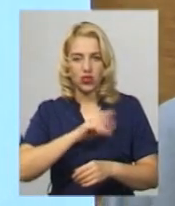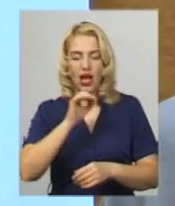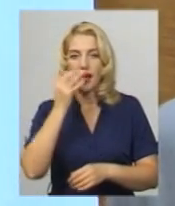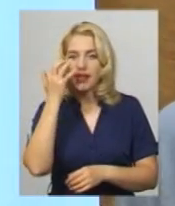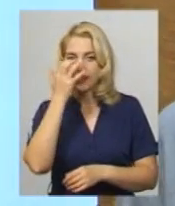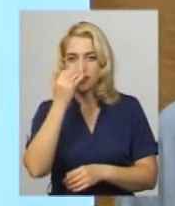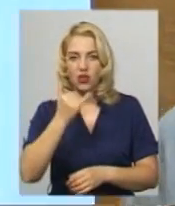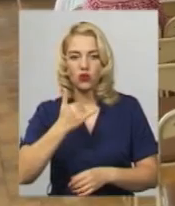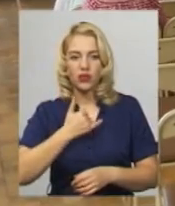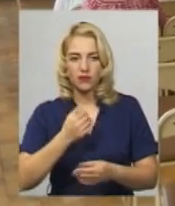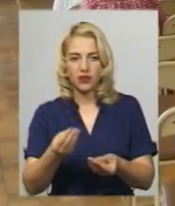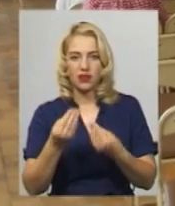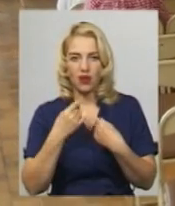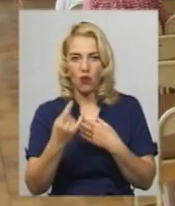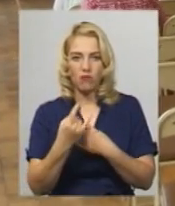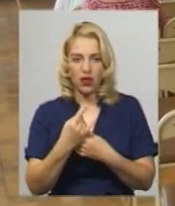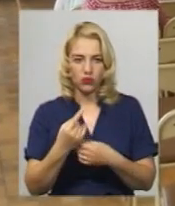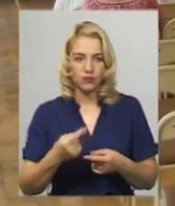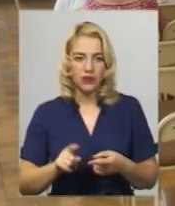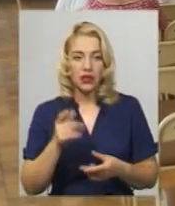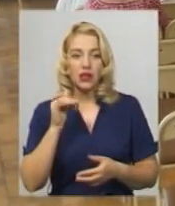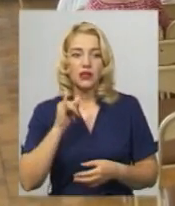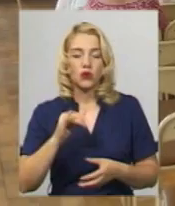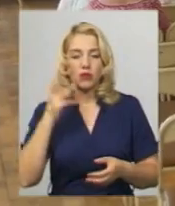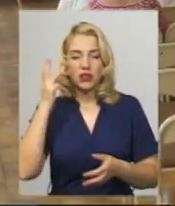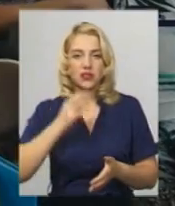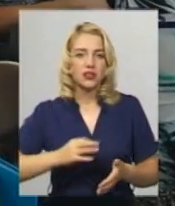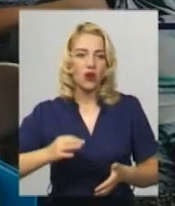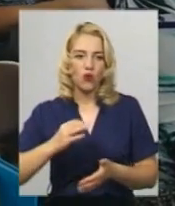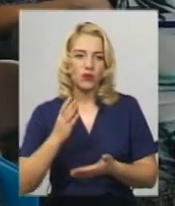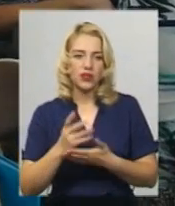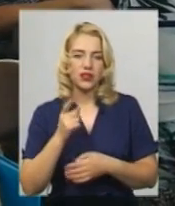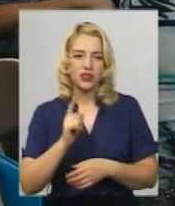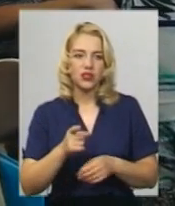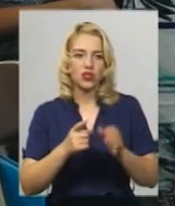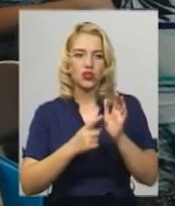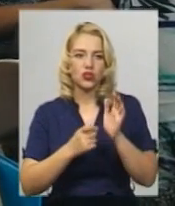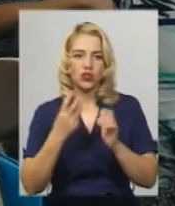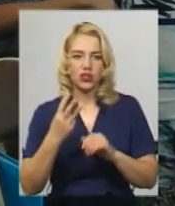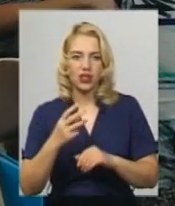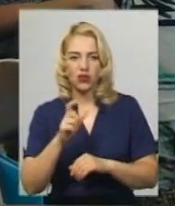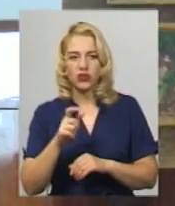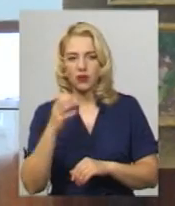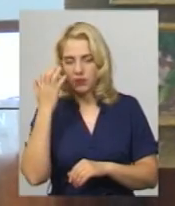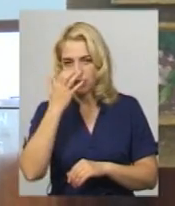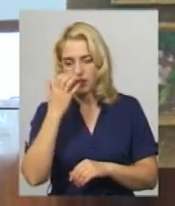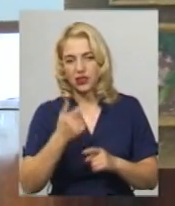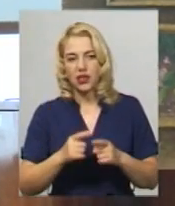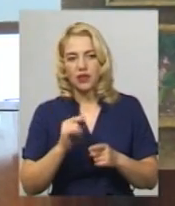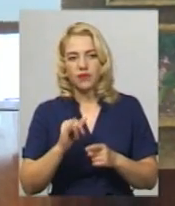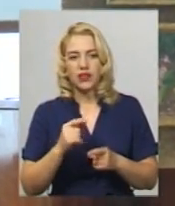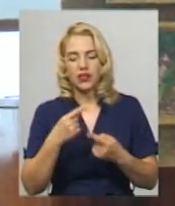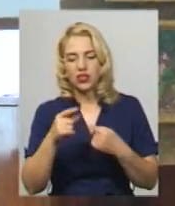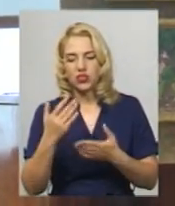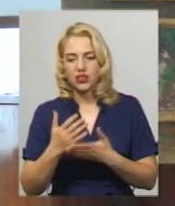нас водить в аману». У Хмельницькій області на обліку 1603 особи з вадами зору. них 300 – тотально незрячих, інші – мають